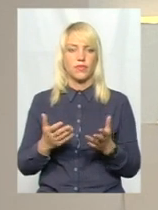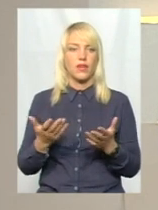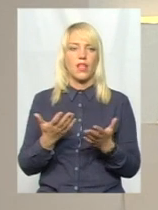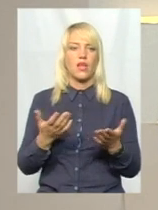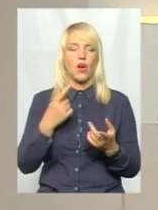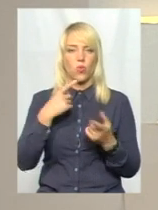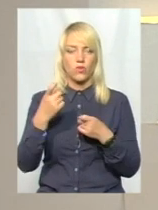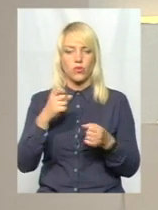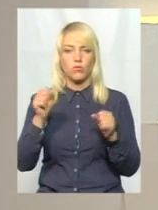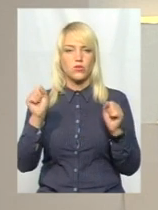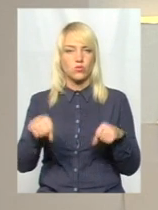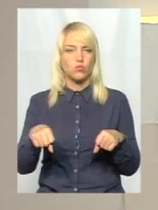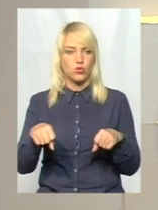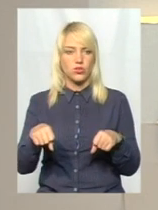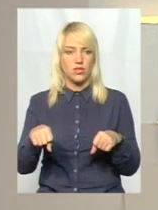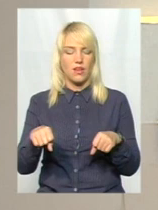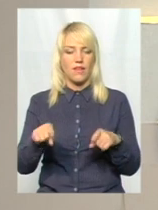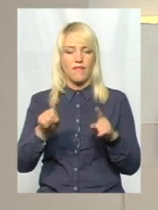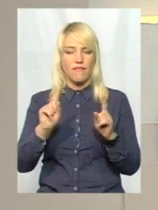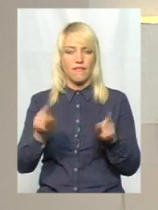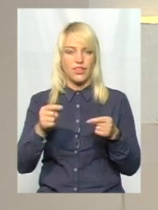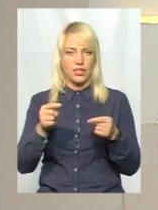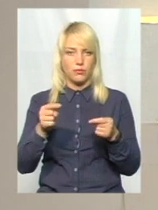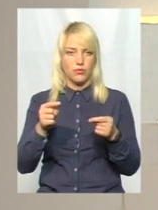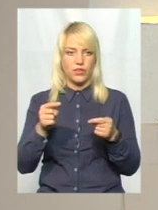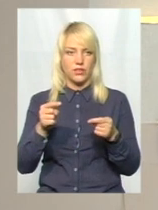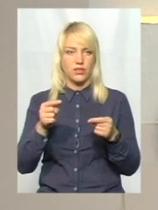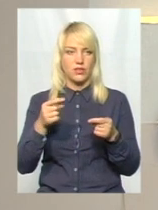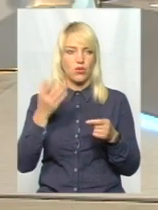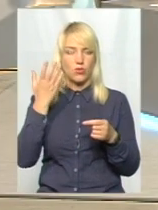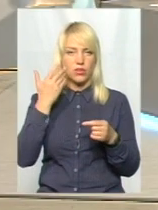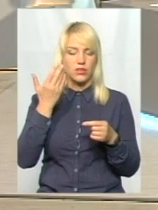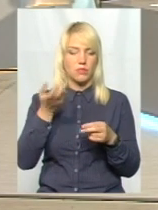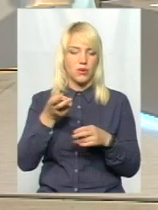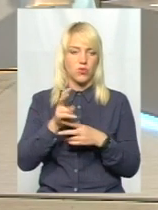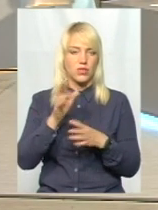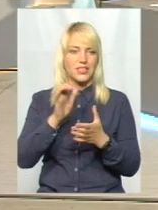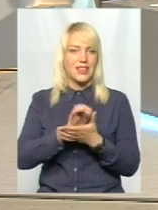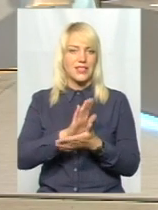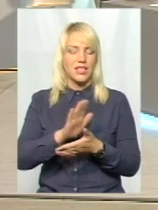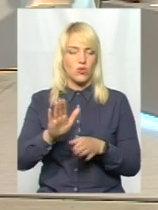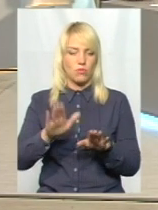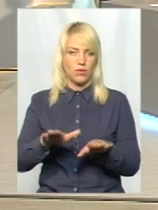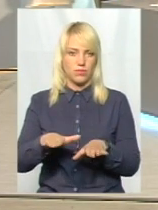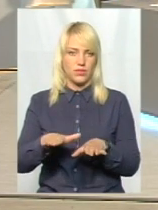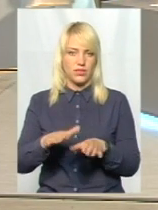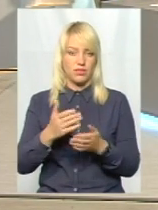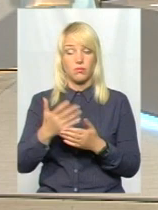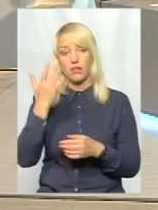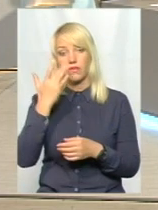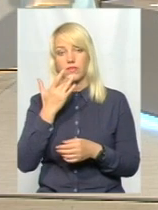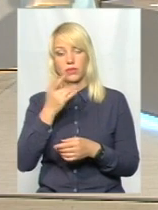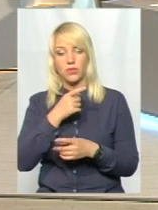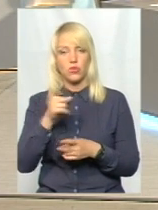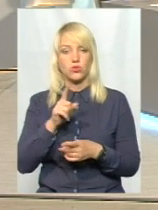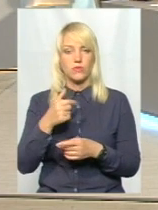можна витребувати, до прикладу, коли ти приходиш в незнайоме місце, або взагалі просто в літній період, або себе